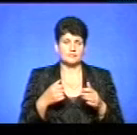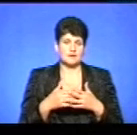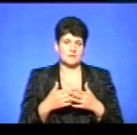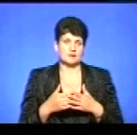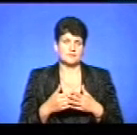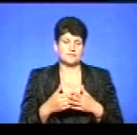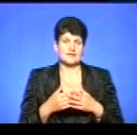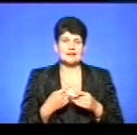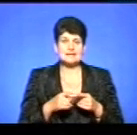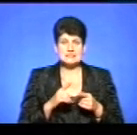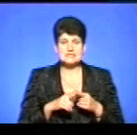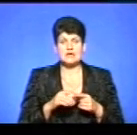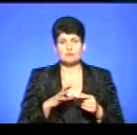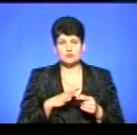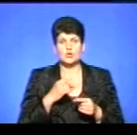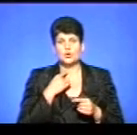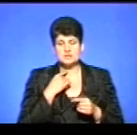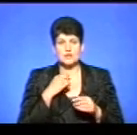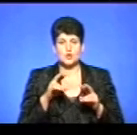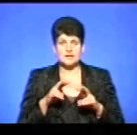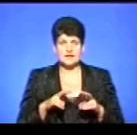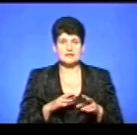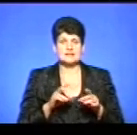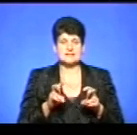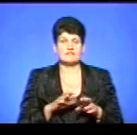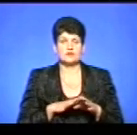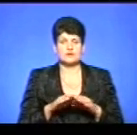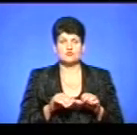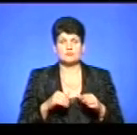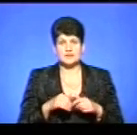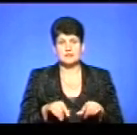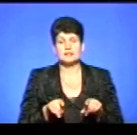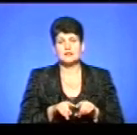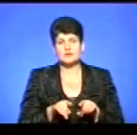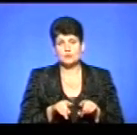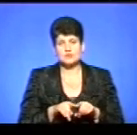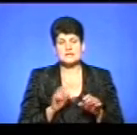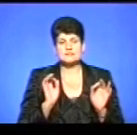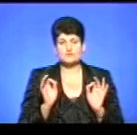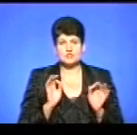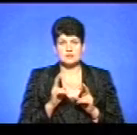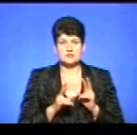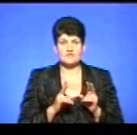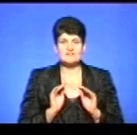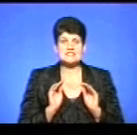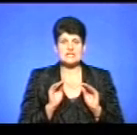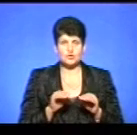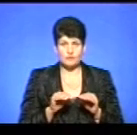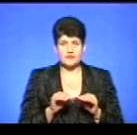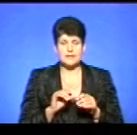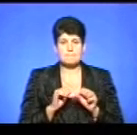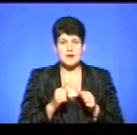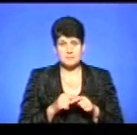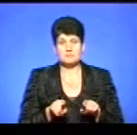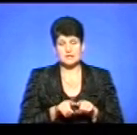встановлення. Ця петиція набрала голоси, її розглядає на засідній виконавчий комітет. І, власне, так само, як і звучала петиція «встановити пам'ятник», так